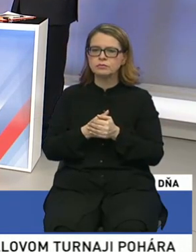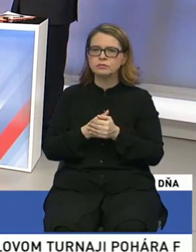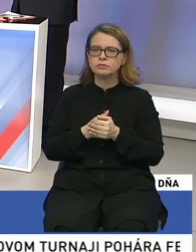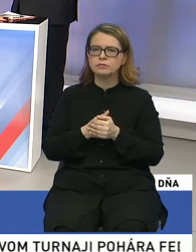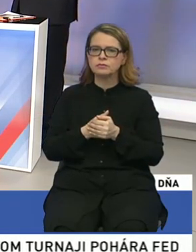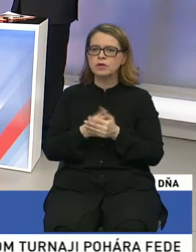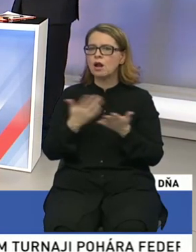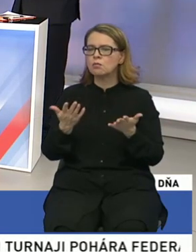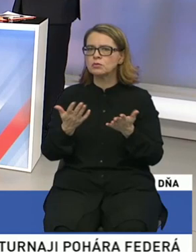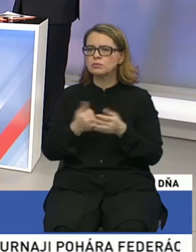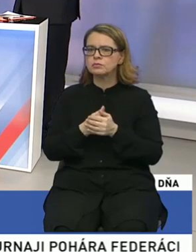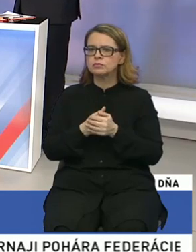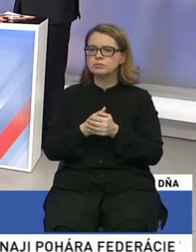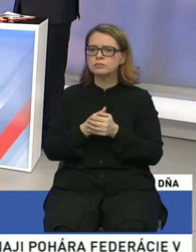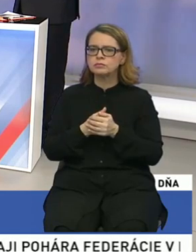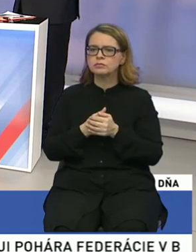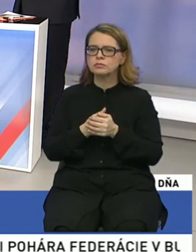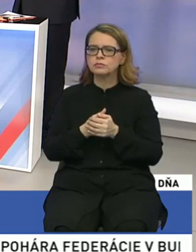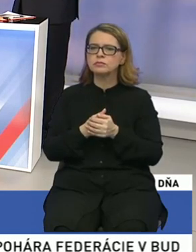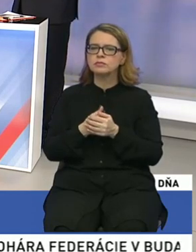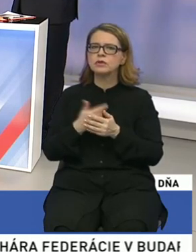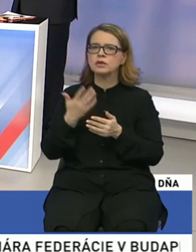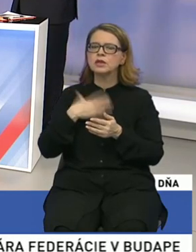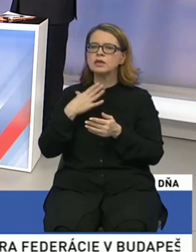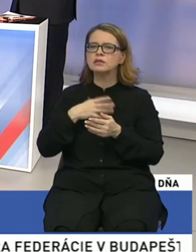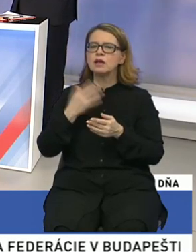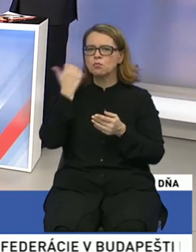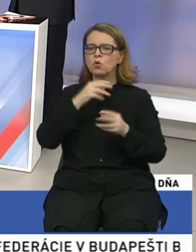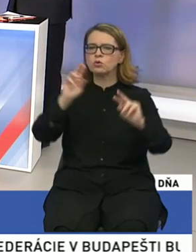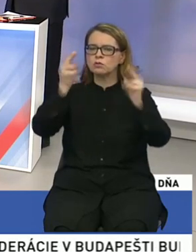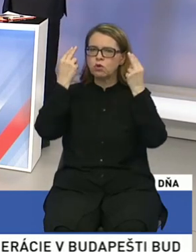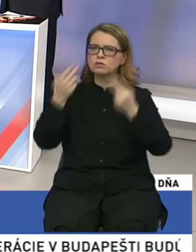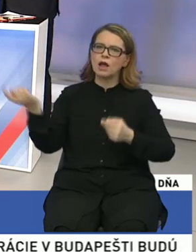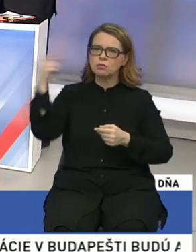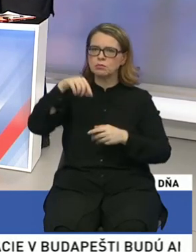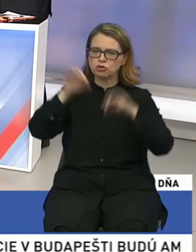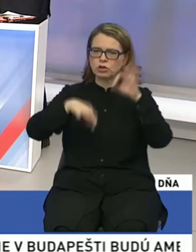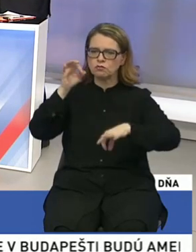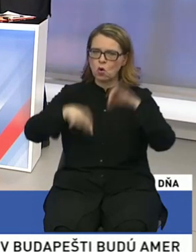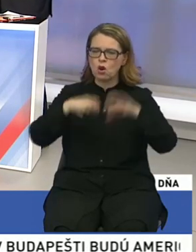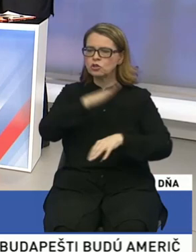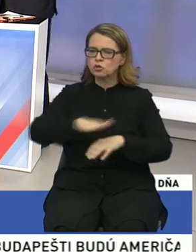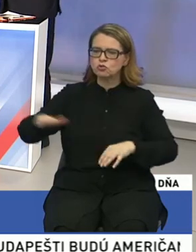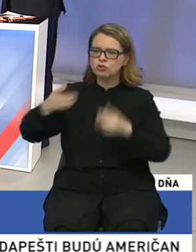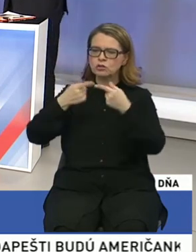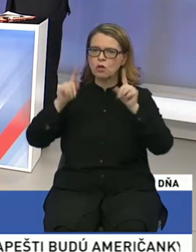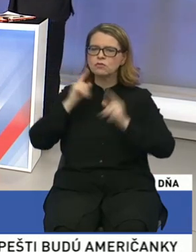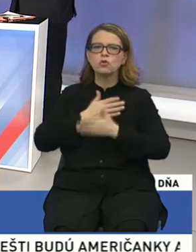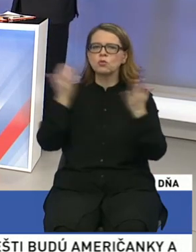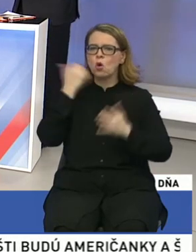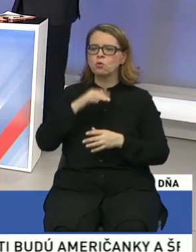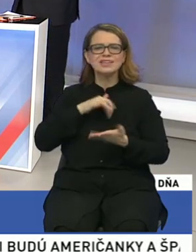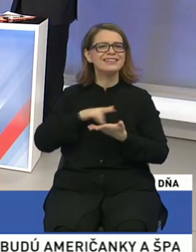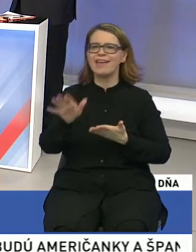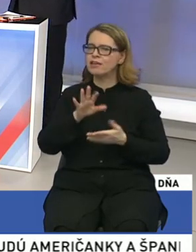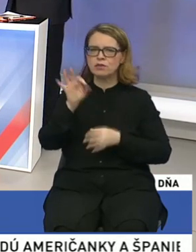vlastná, alebo? Určite treba ľudí v Promrade pozvať, aby išli voliť na Južnom Slovensku. Mnoho ľudí nie ide voliť. To je